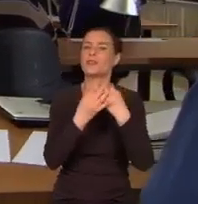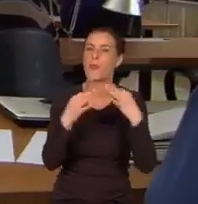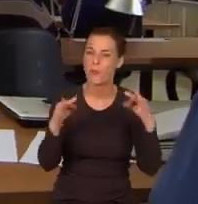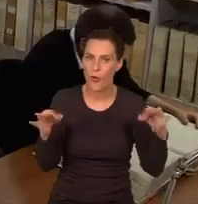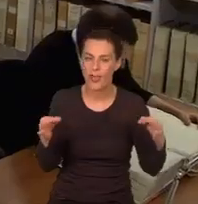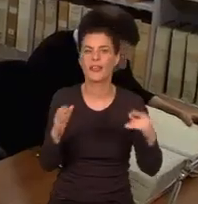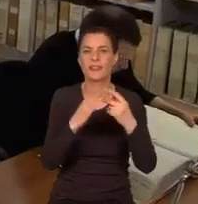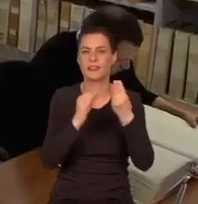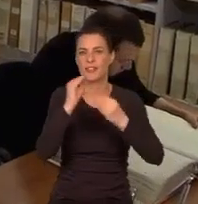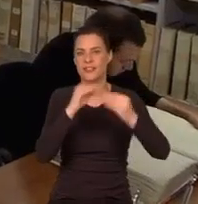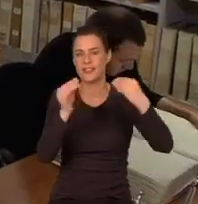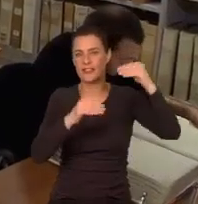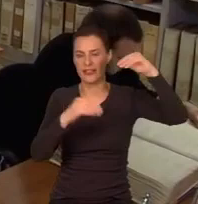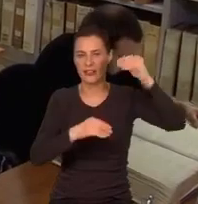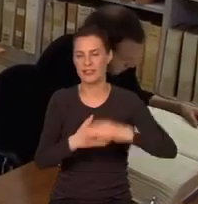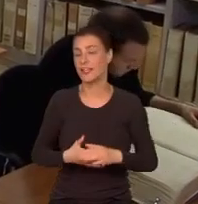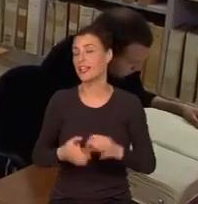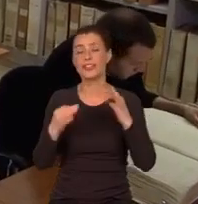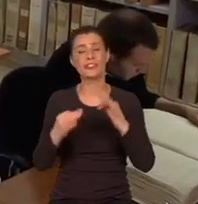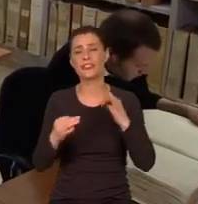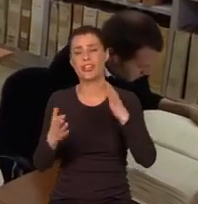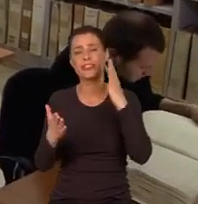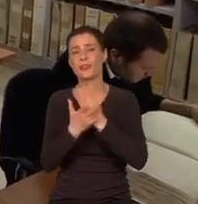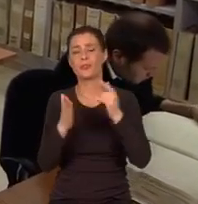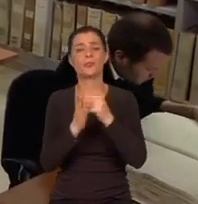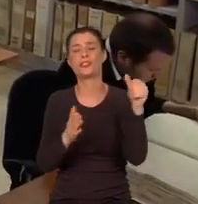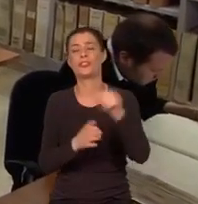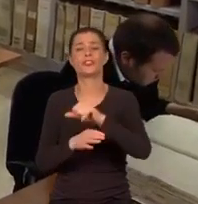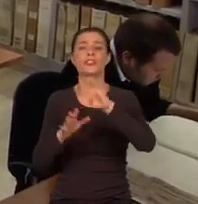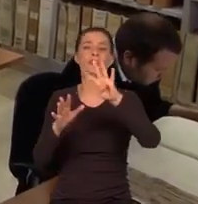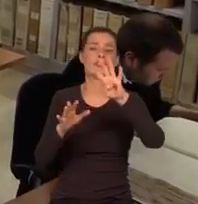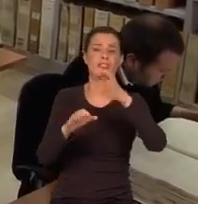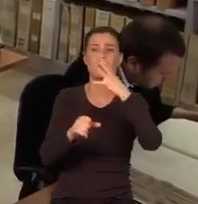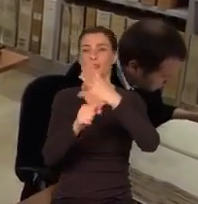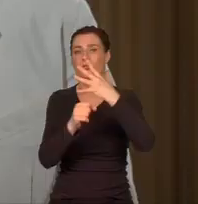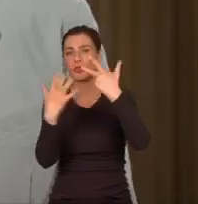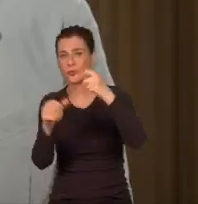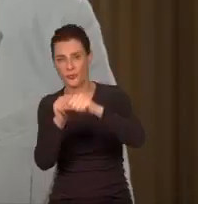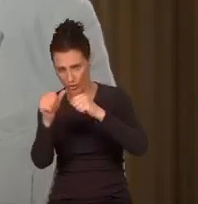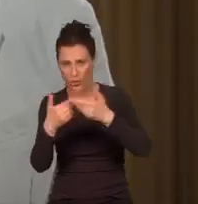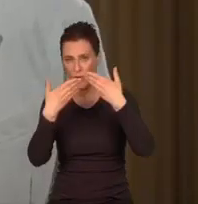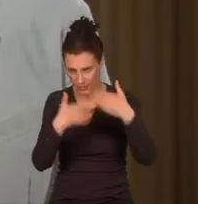pontyfikatu na pontyfikat. Dziś archiwa są dostępne od 1958 roku.